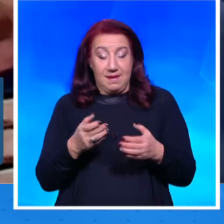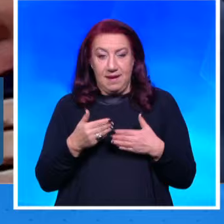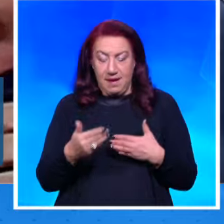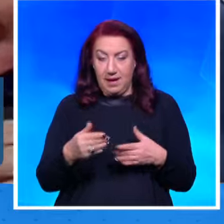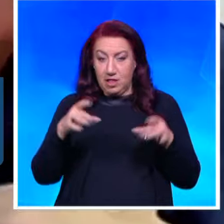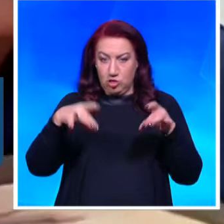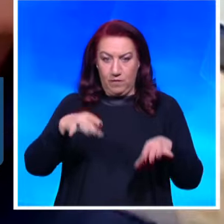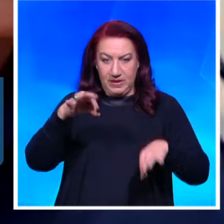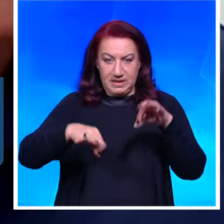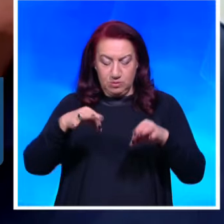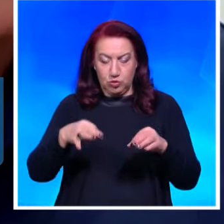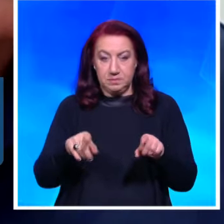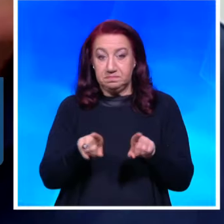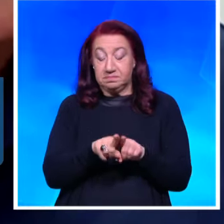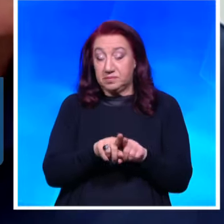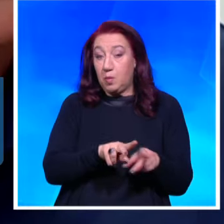във властта?